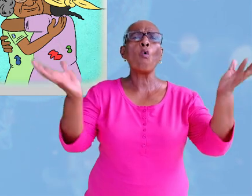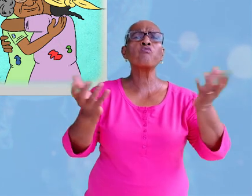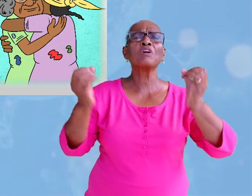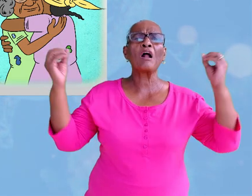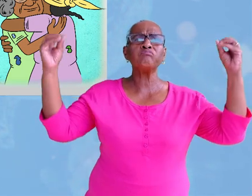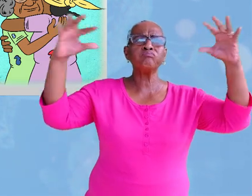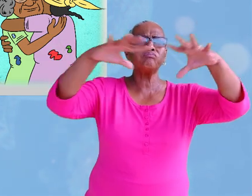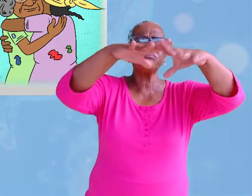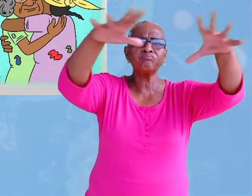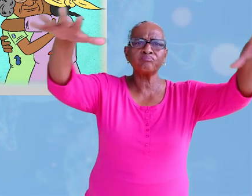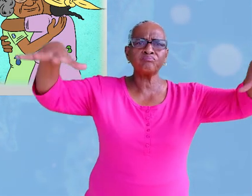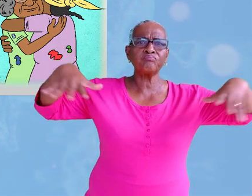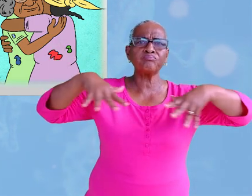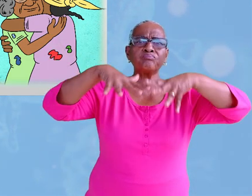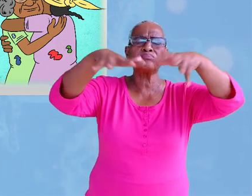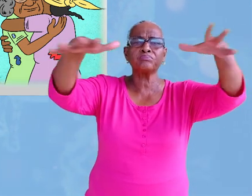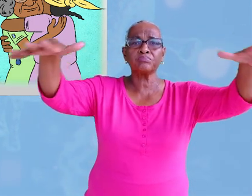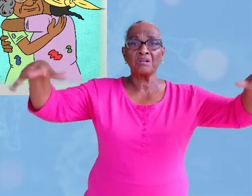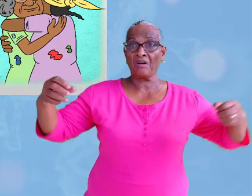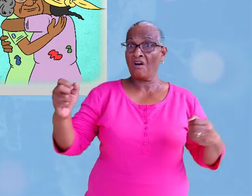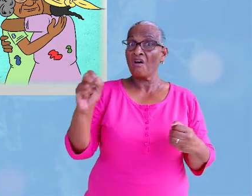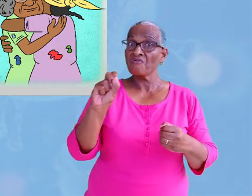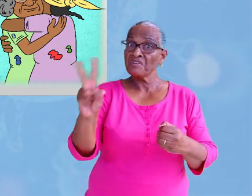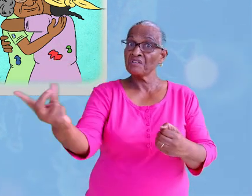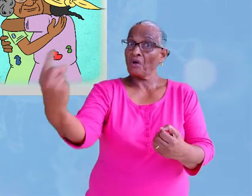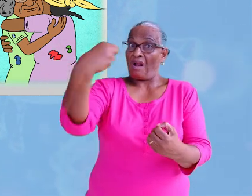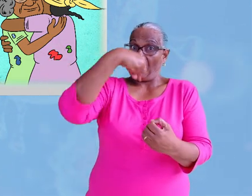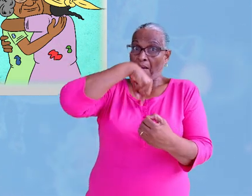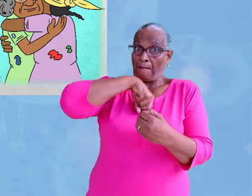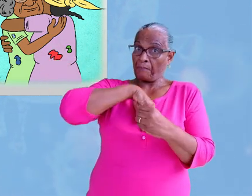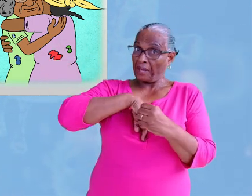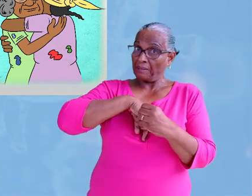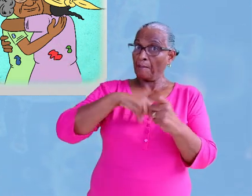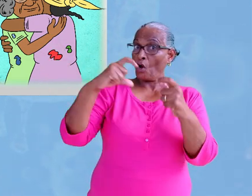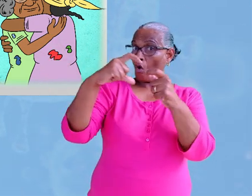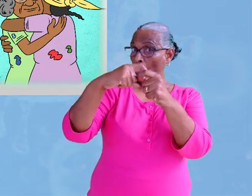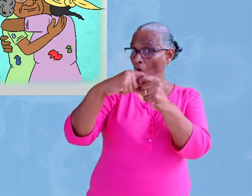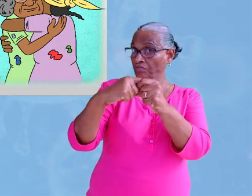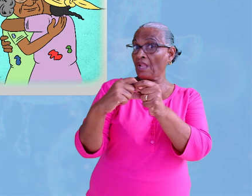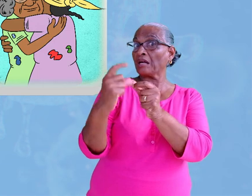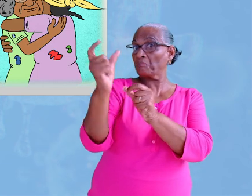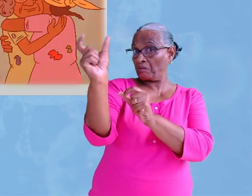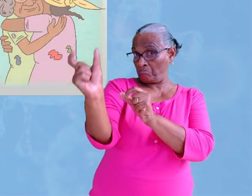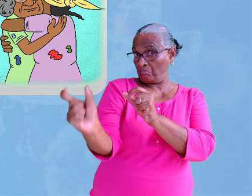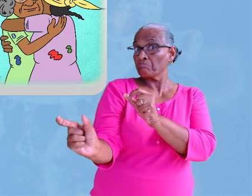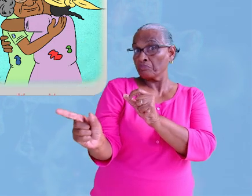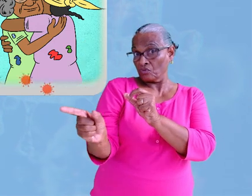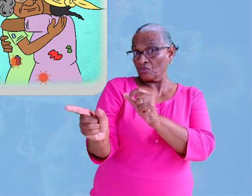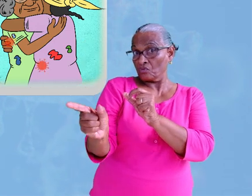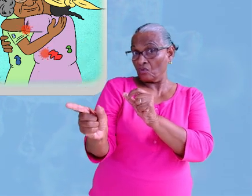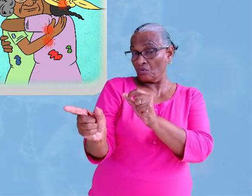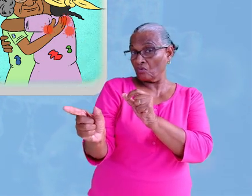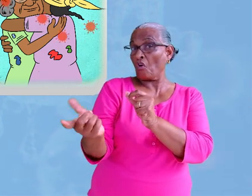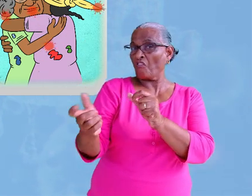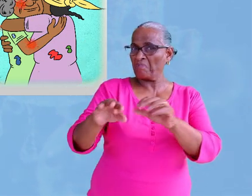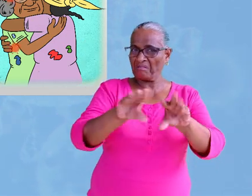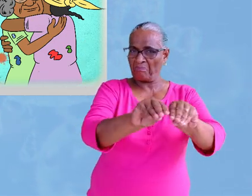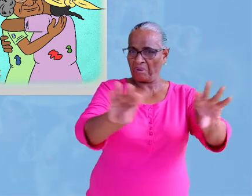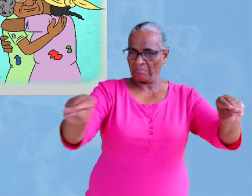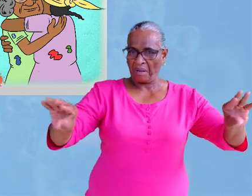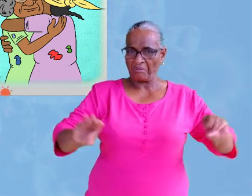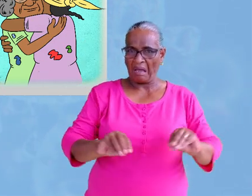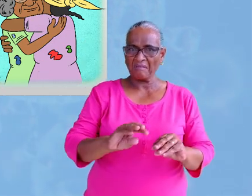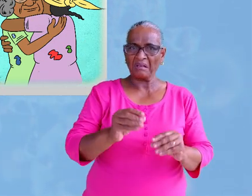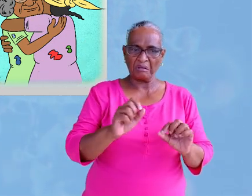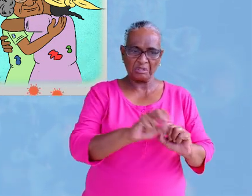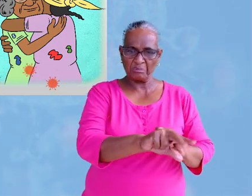rondbrengen. Een virus komt je lichaam binnen doordat je contact hebt met anderen of met voorwerpen